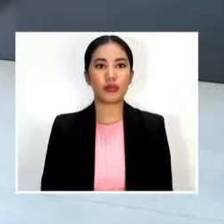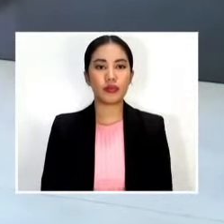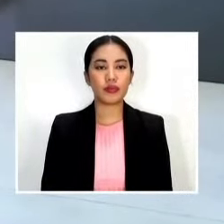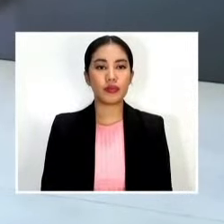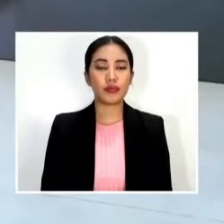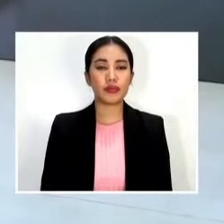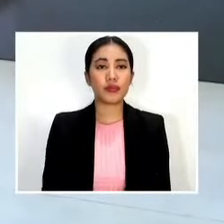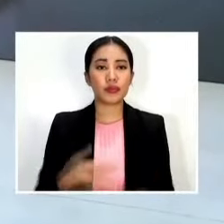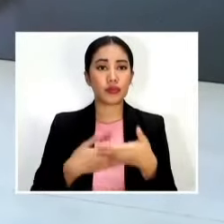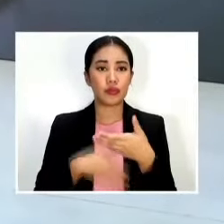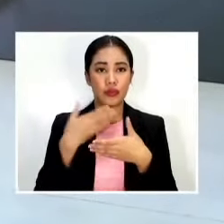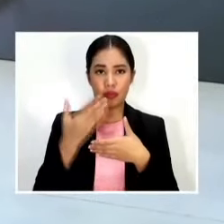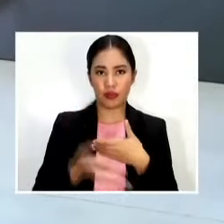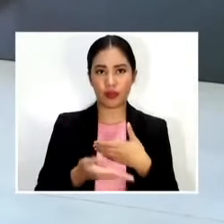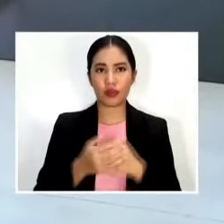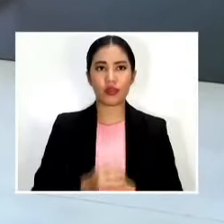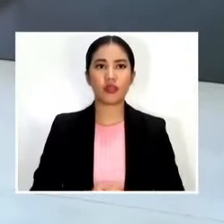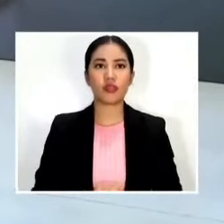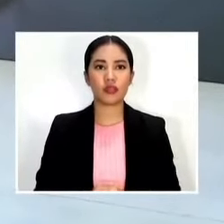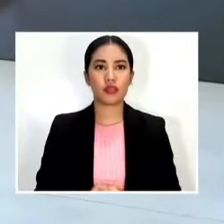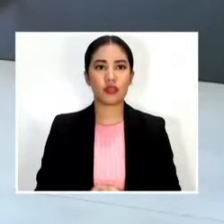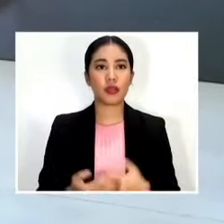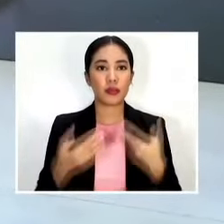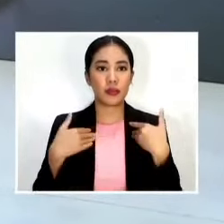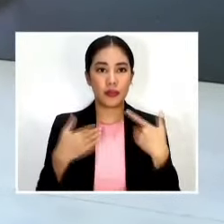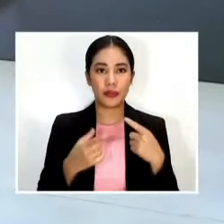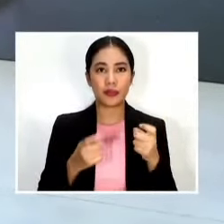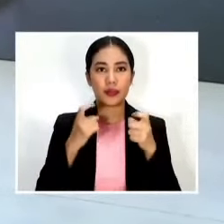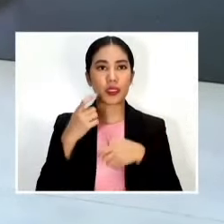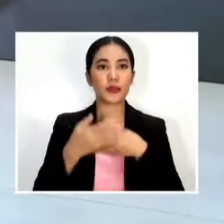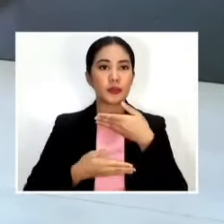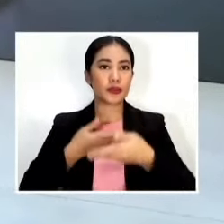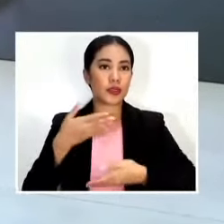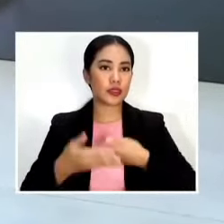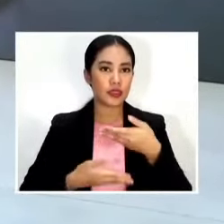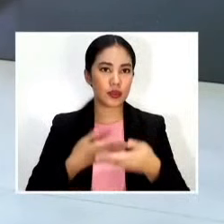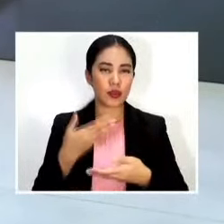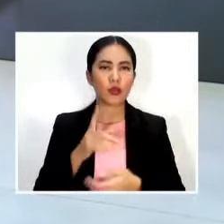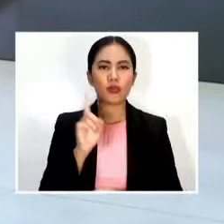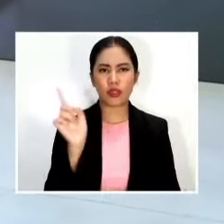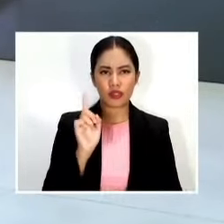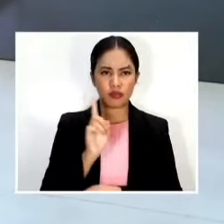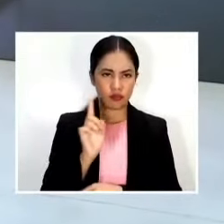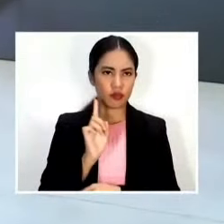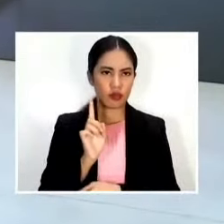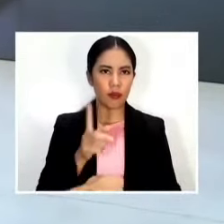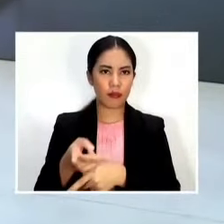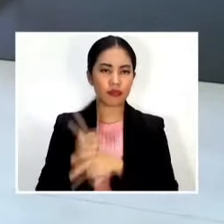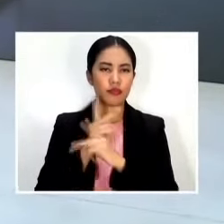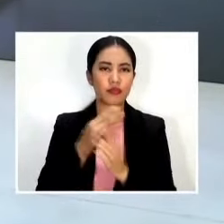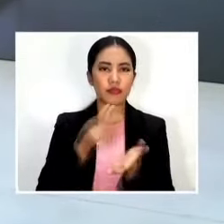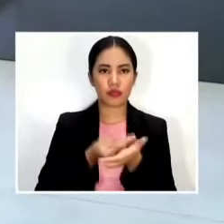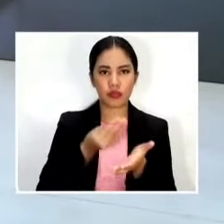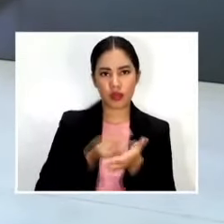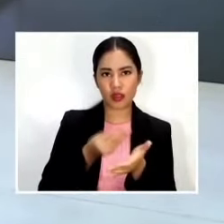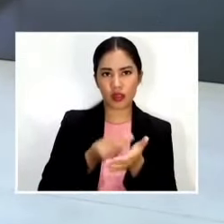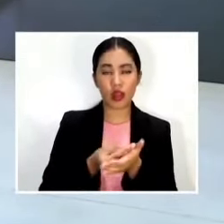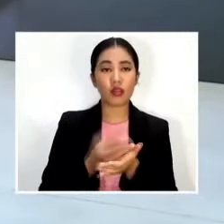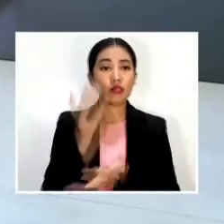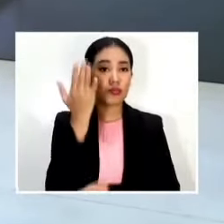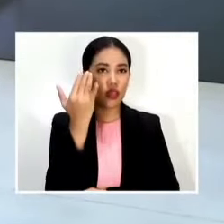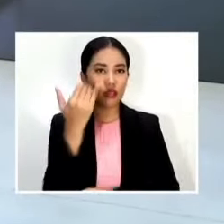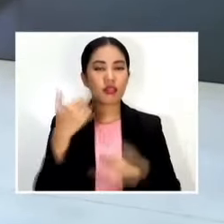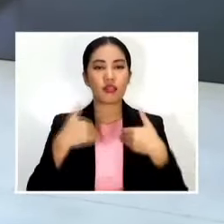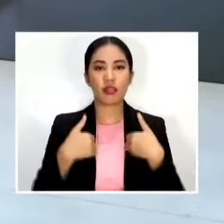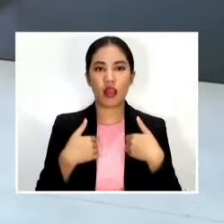Mas mapapadali na ang pagpaproseso ng multipurpose loan sa paglunusad ng virtual pag-ibig para sa mga